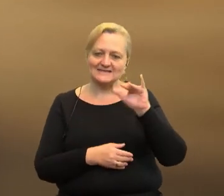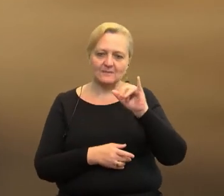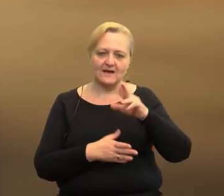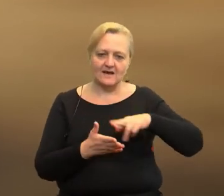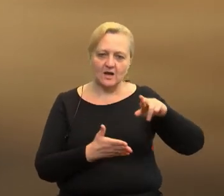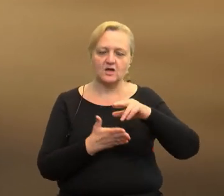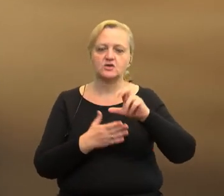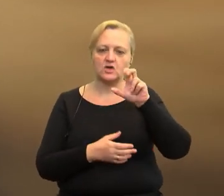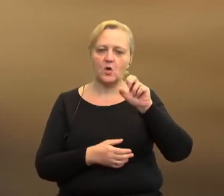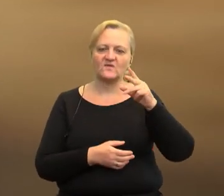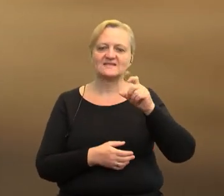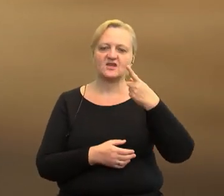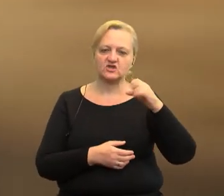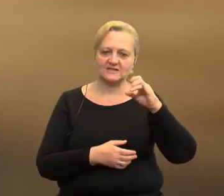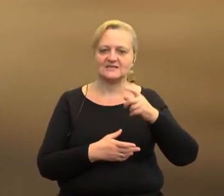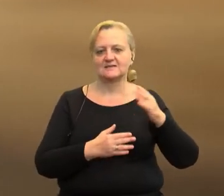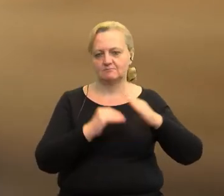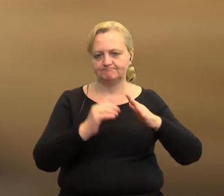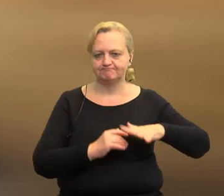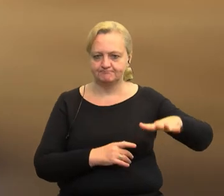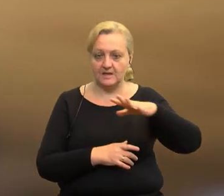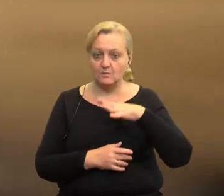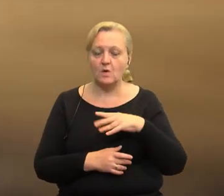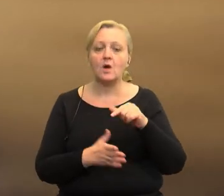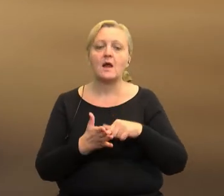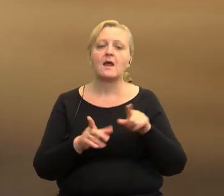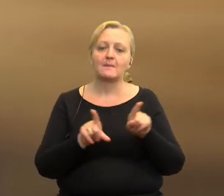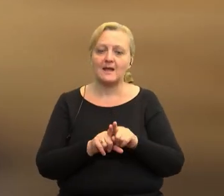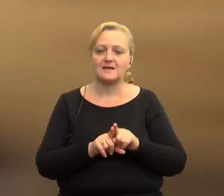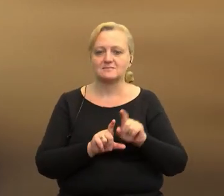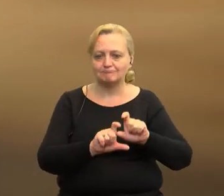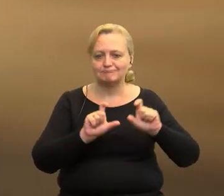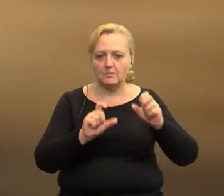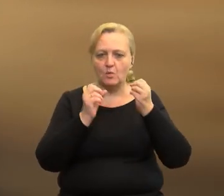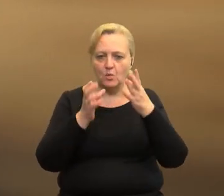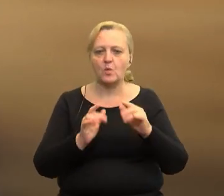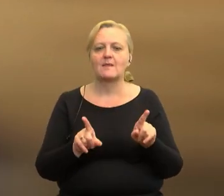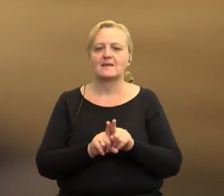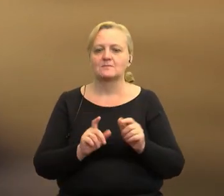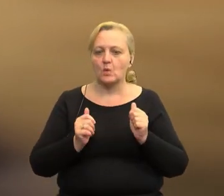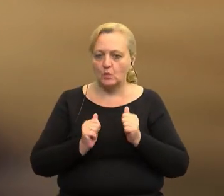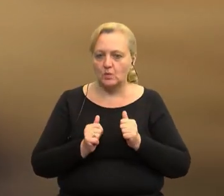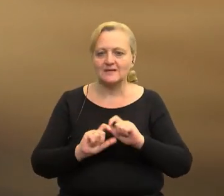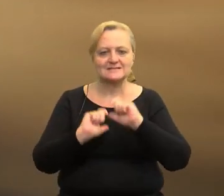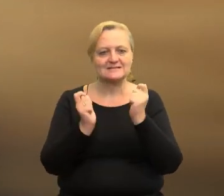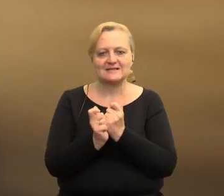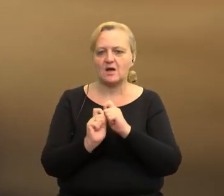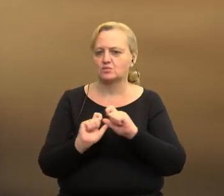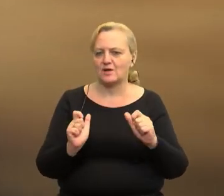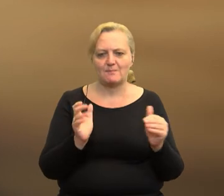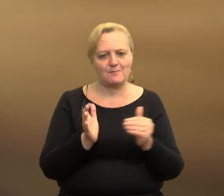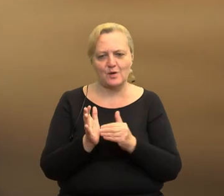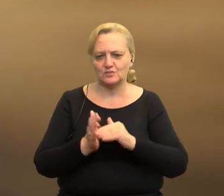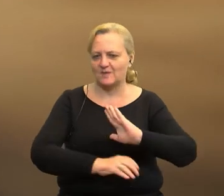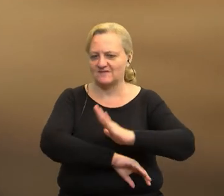-Dziewicach. Natomiast jednostki kulturalne i turystyka cały czas potrzebują